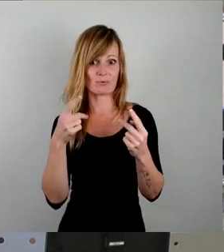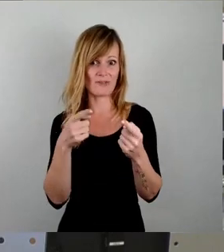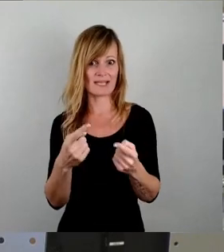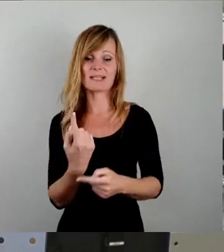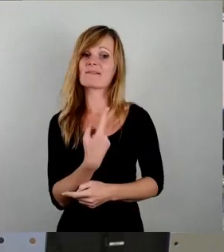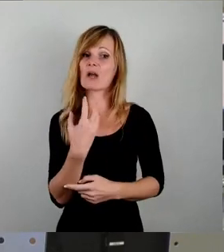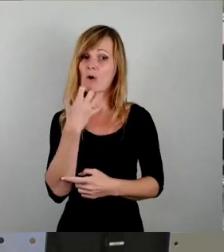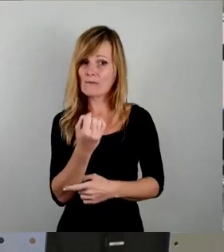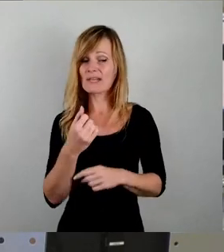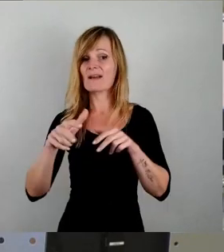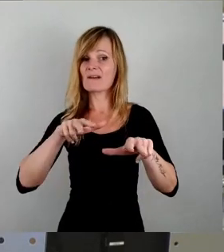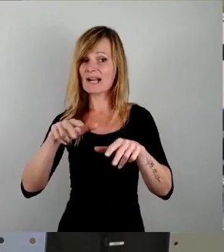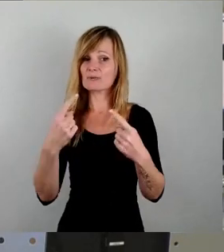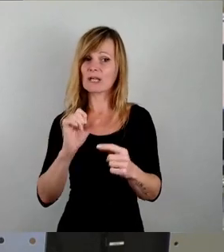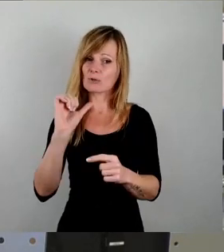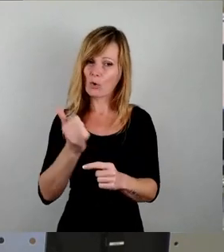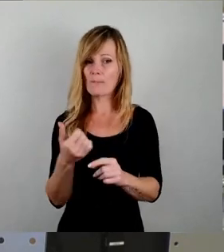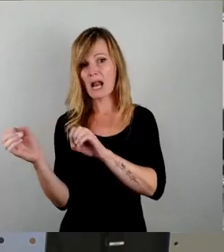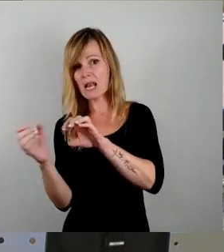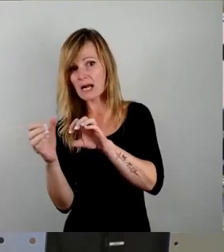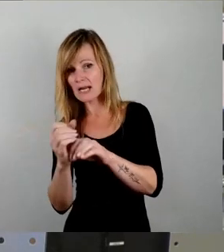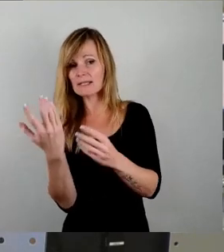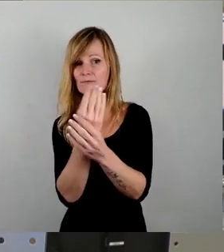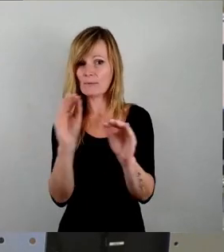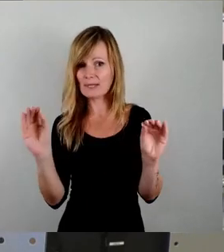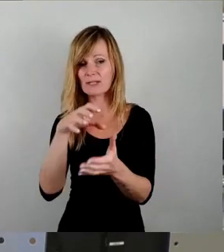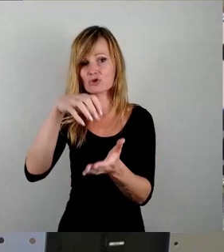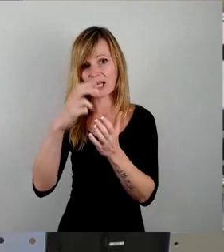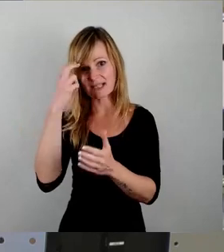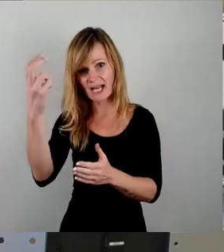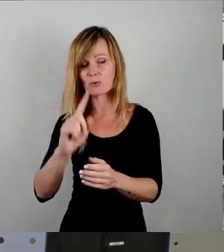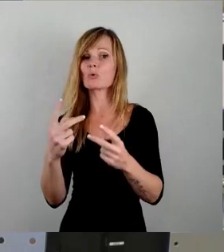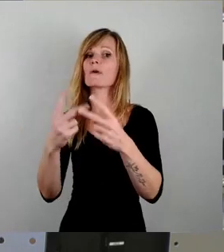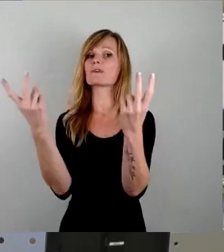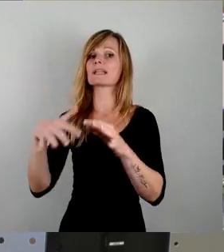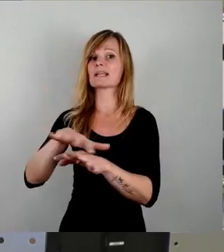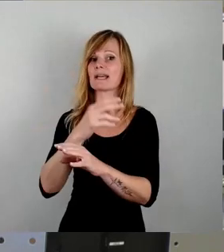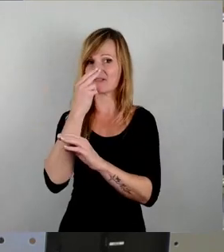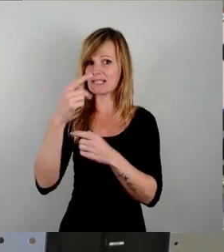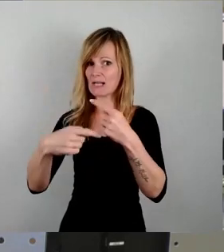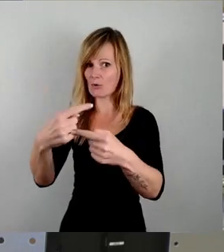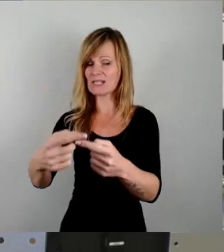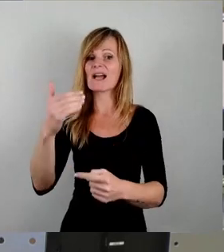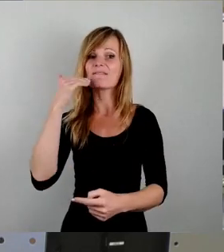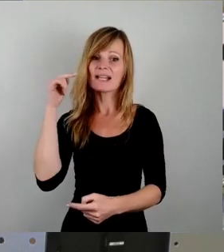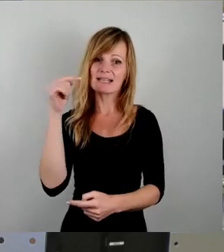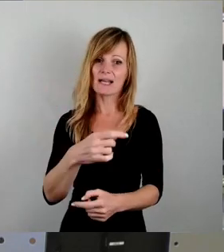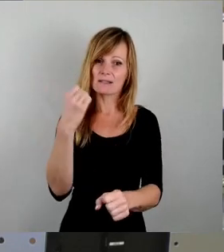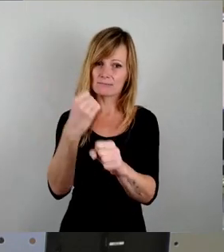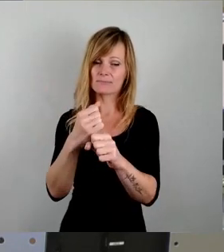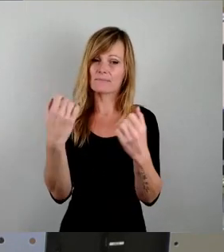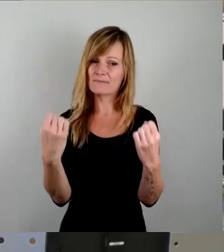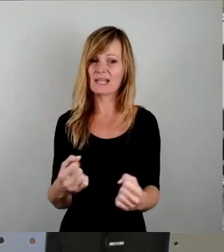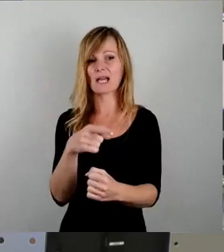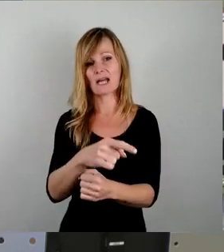die Verwaltung nimmt hierzu auch noch Stellung und informiert den Stadtrat und die Öffentlichkeit darüber, wann das als durchaus sicherheitsrelevante